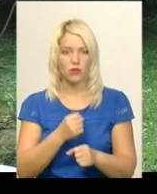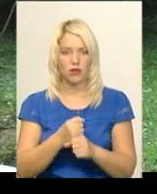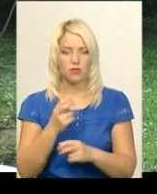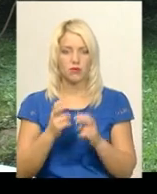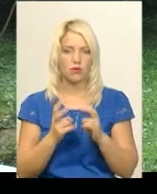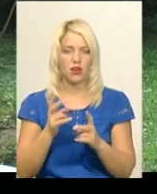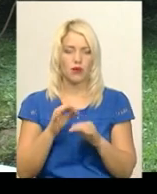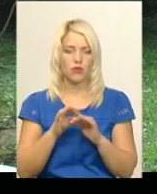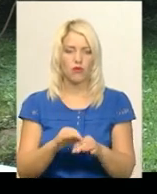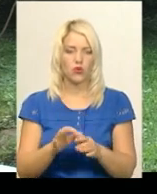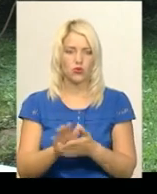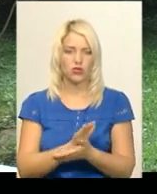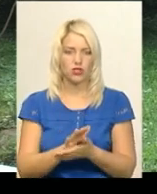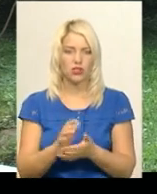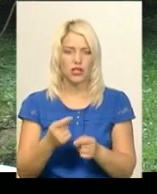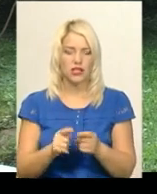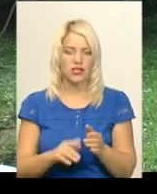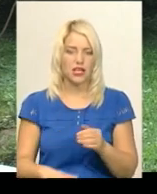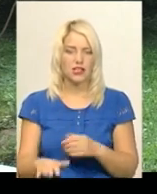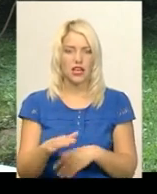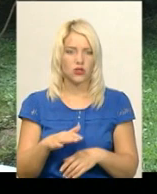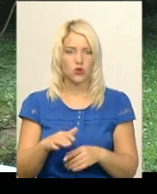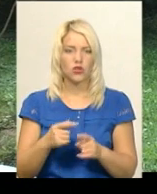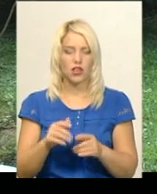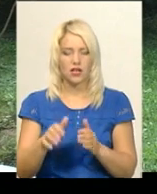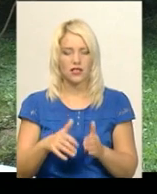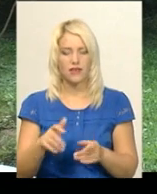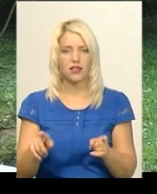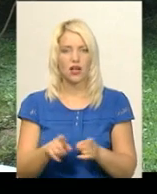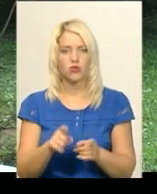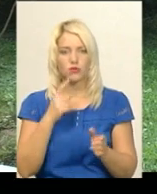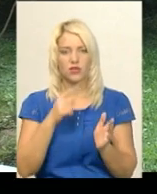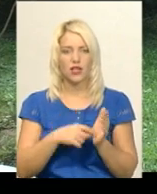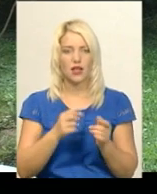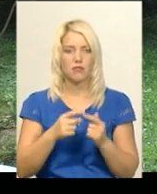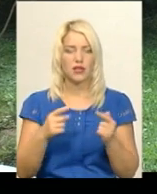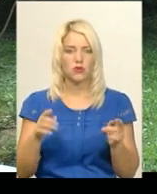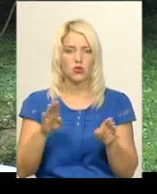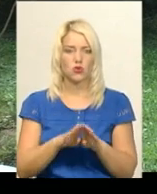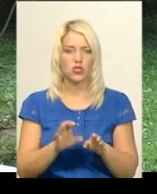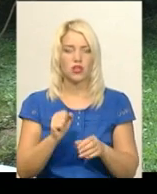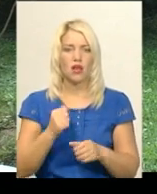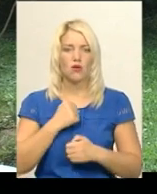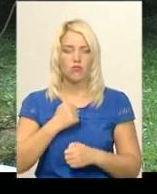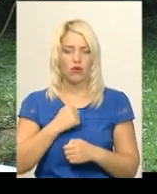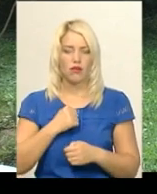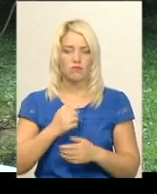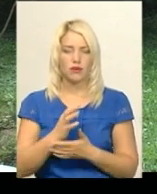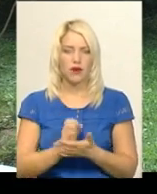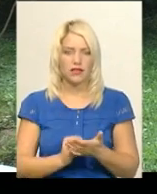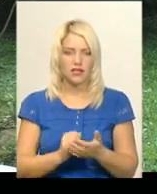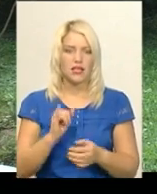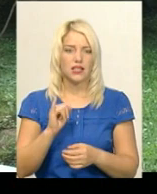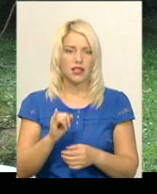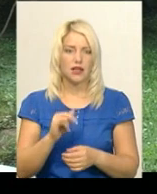проводить очистку цієї території, екскаваторники також натрапили на предмети, схожі на боєприпаси. При